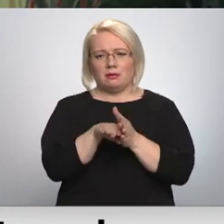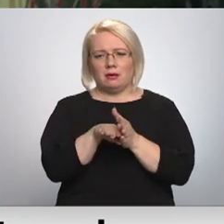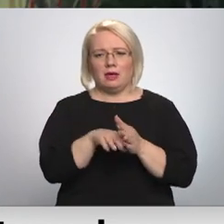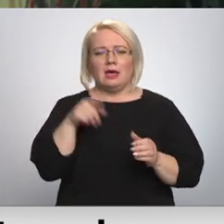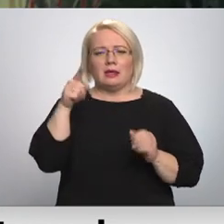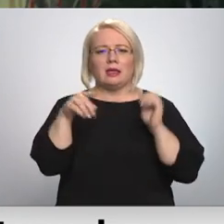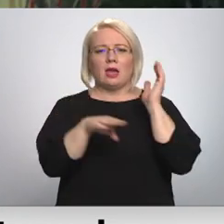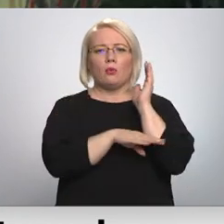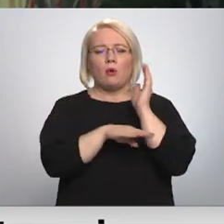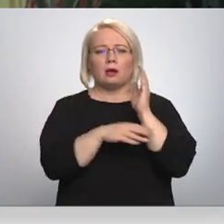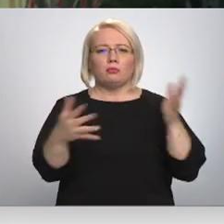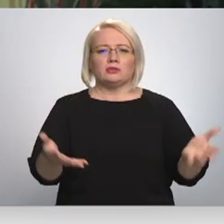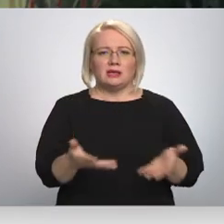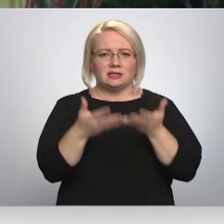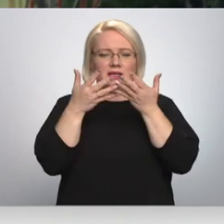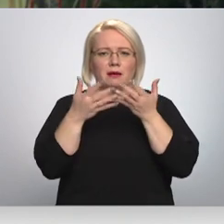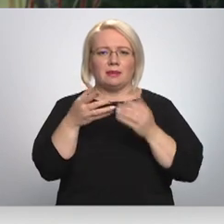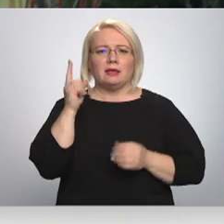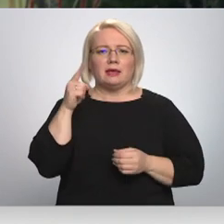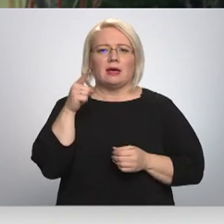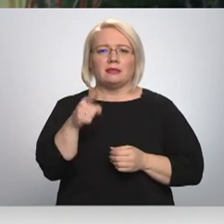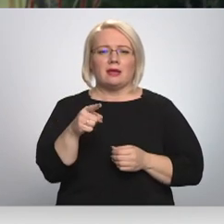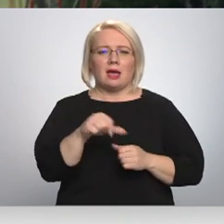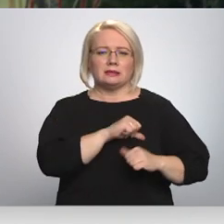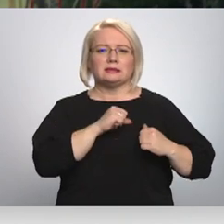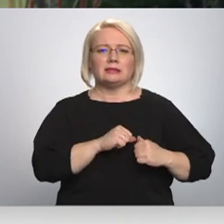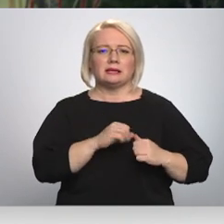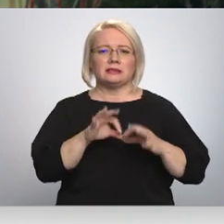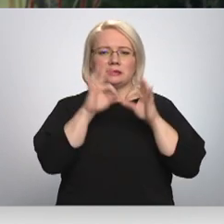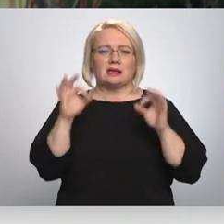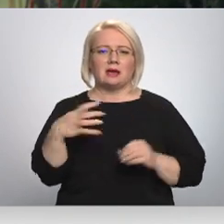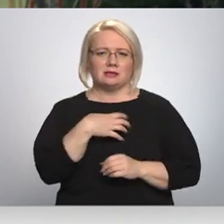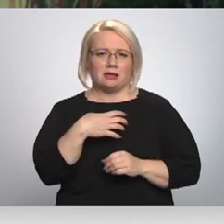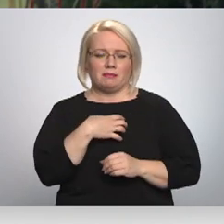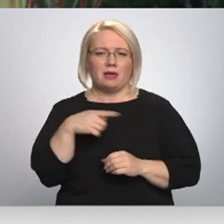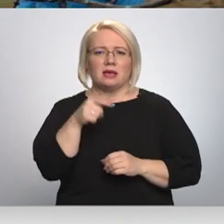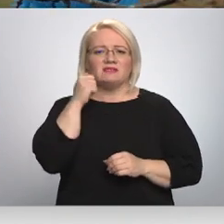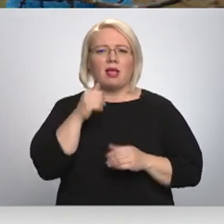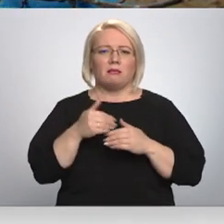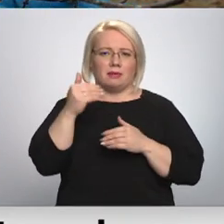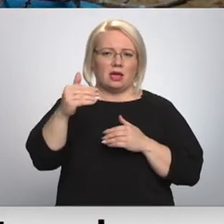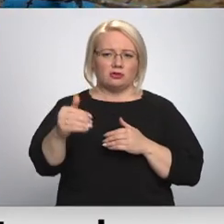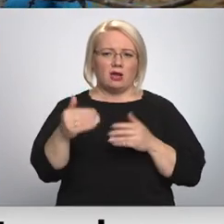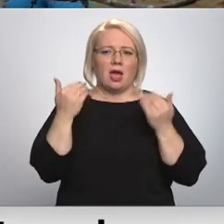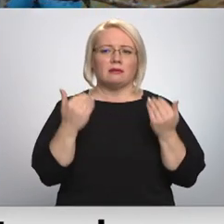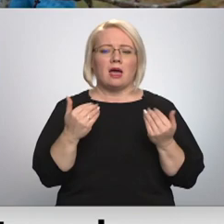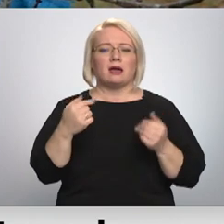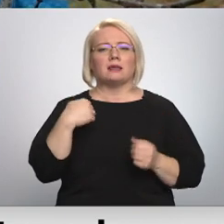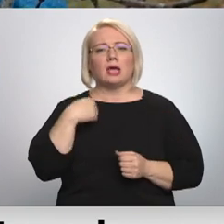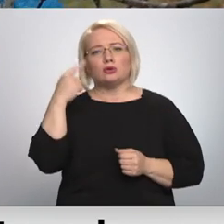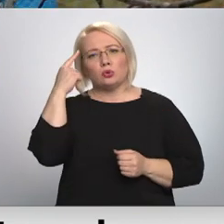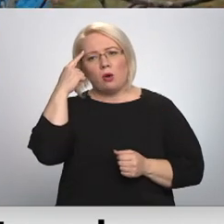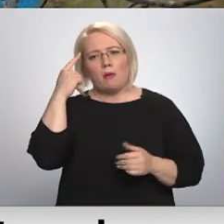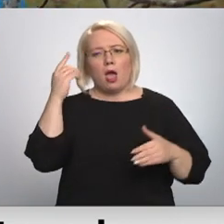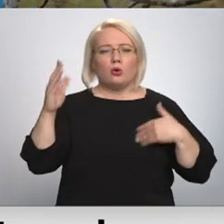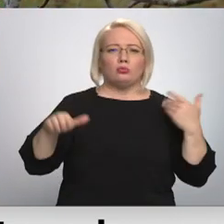tie koki būs izņemti, tad jau man tikai tā īstas ir sāks sapēt. Tas jau vēl ir viss priekšā. Tagad es tik tā domāju un